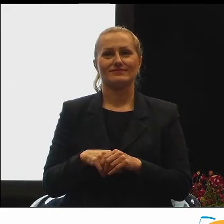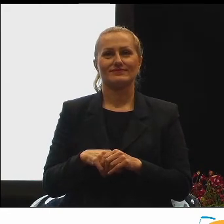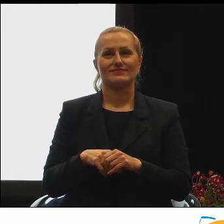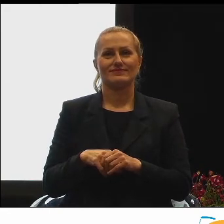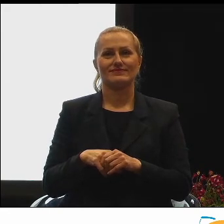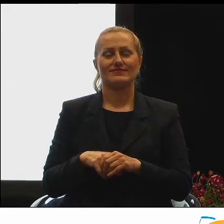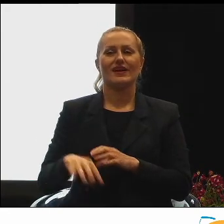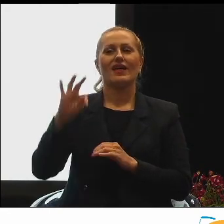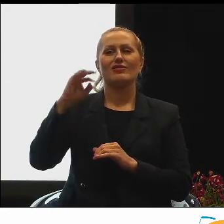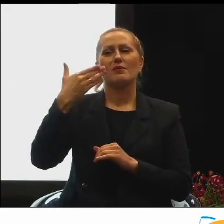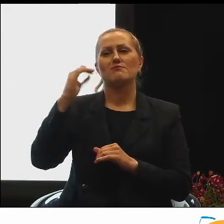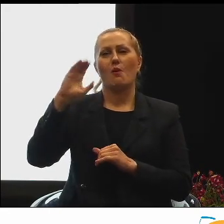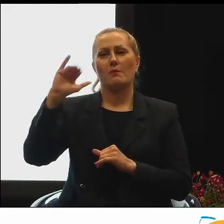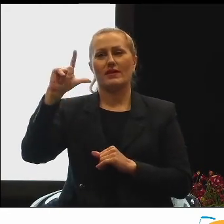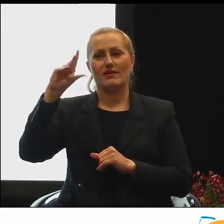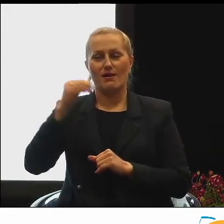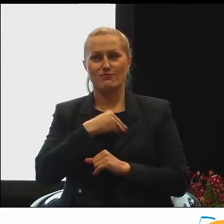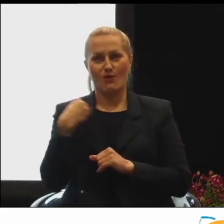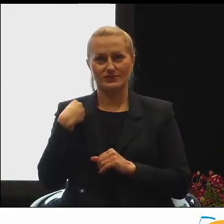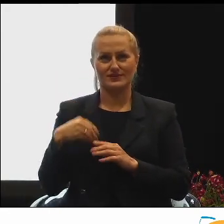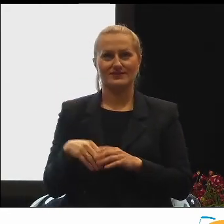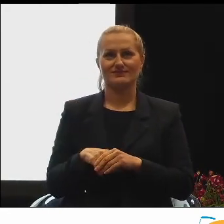T-Mobile Polska.